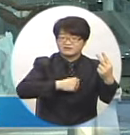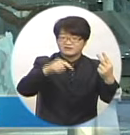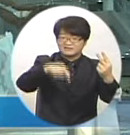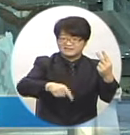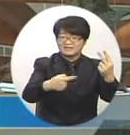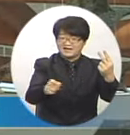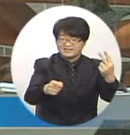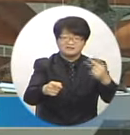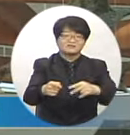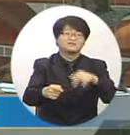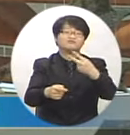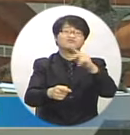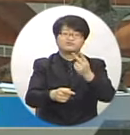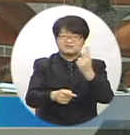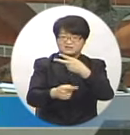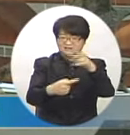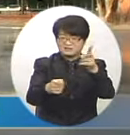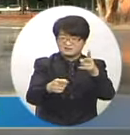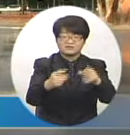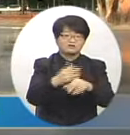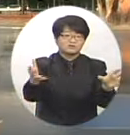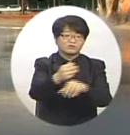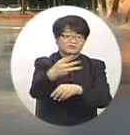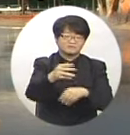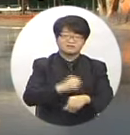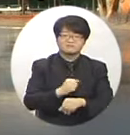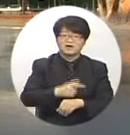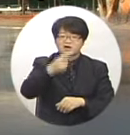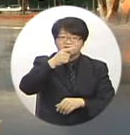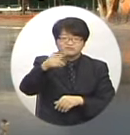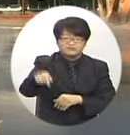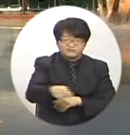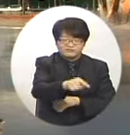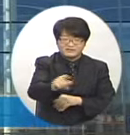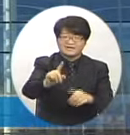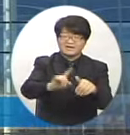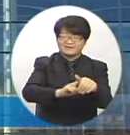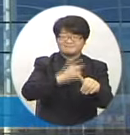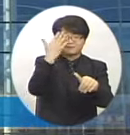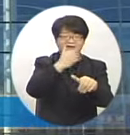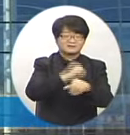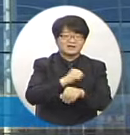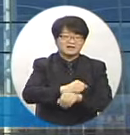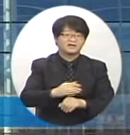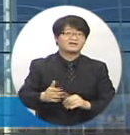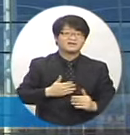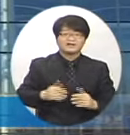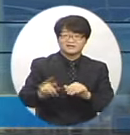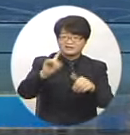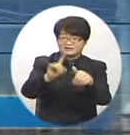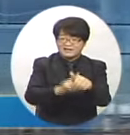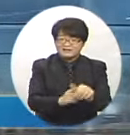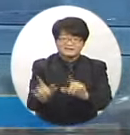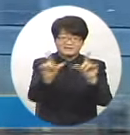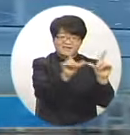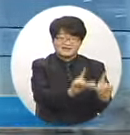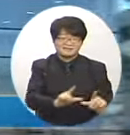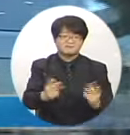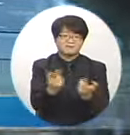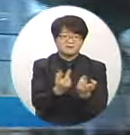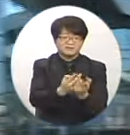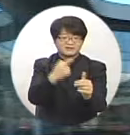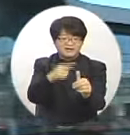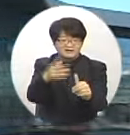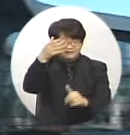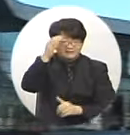1층, 지상 2층 규모의 친환경 건물이며 습지의 자연정화 원리와 함께 습지와 생물의 공존 생존 방식을 알려줄 것으로